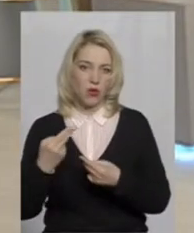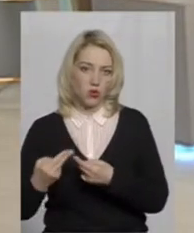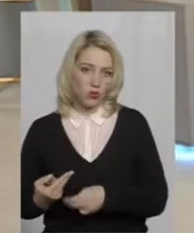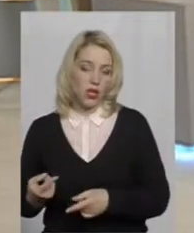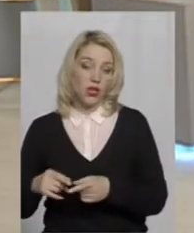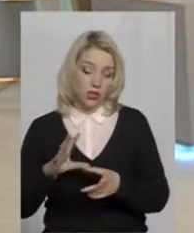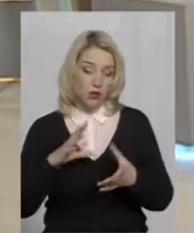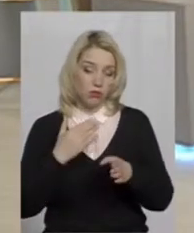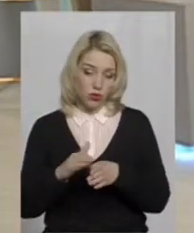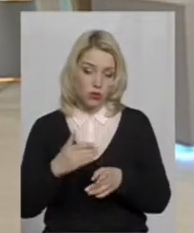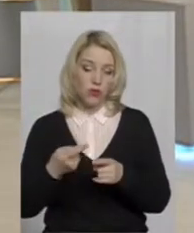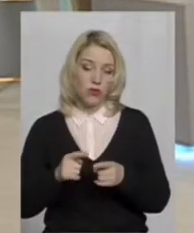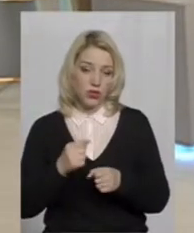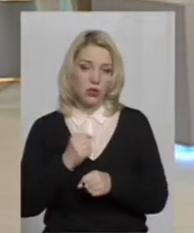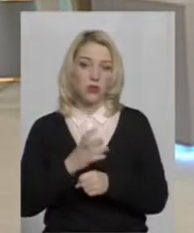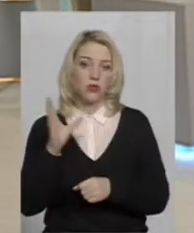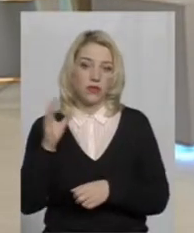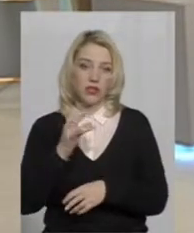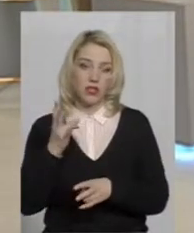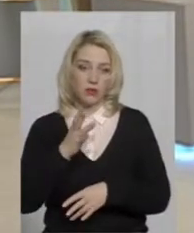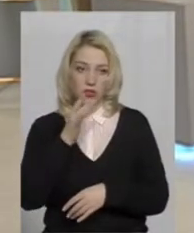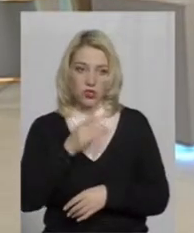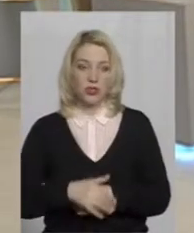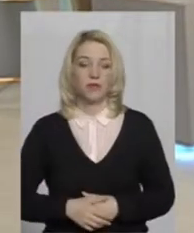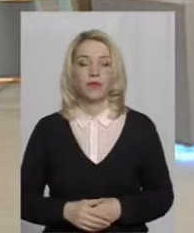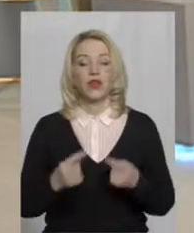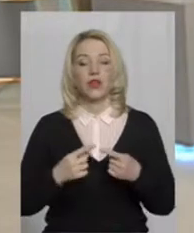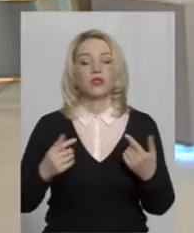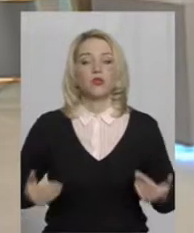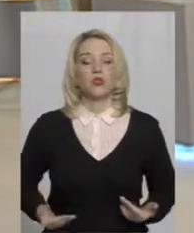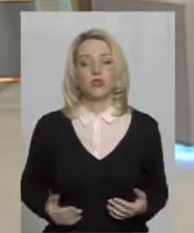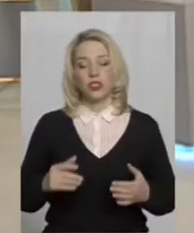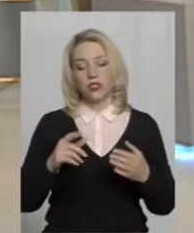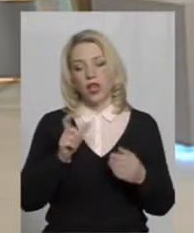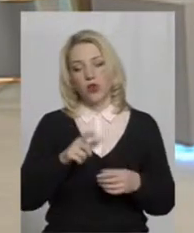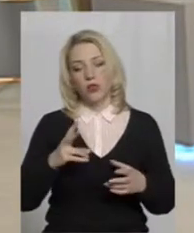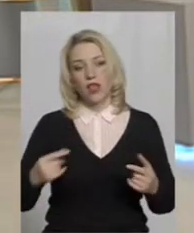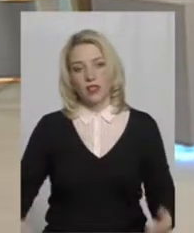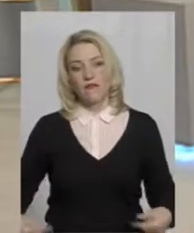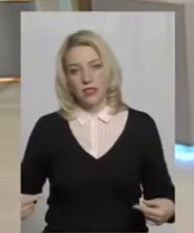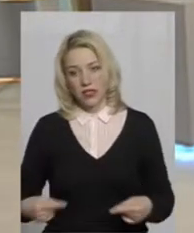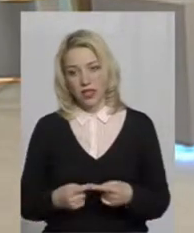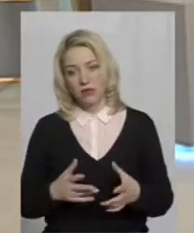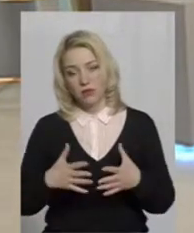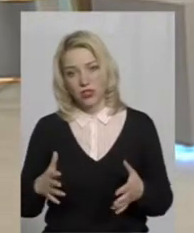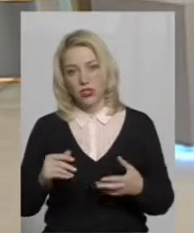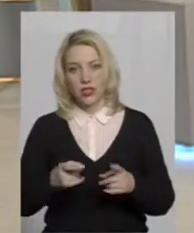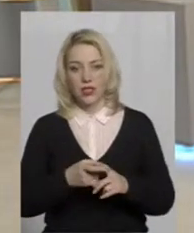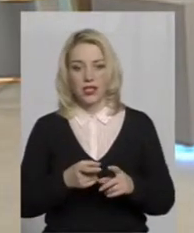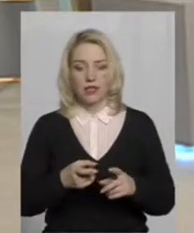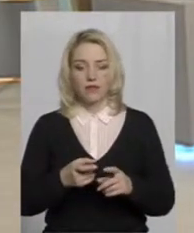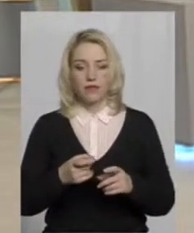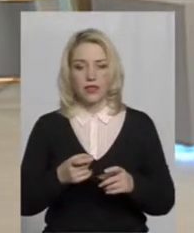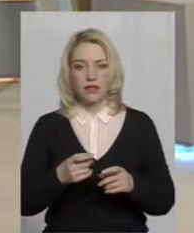Поступово воно робиться, але на все треба час. Спосіб життя людей на візках більшою мірою, все ж таки, залежний